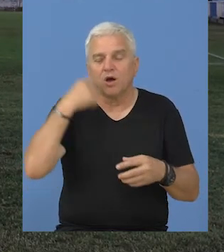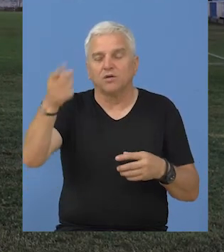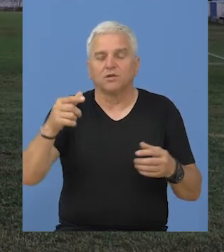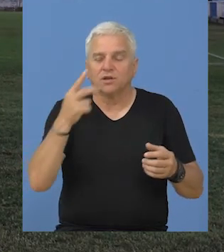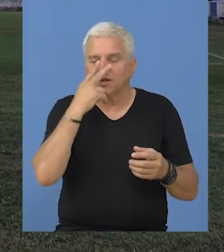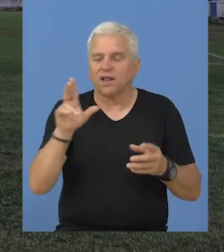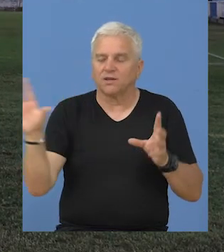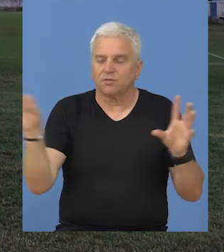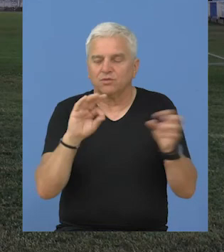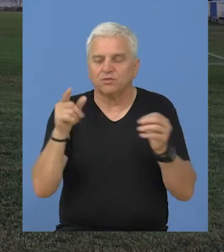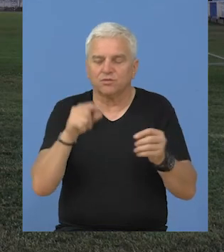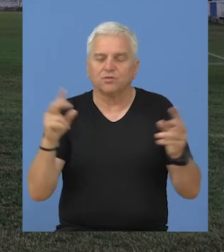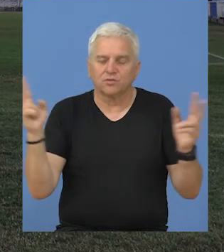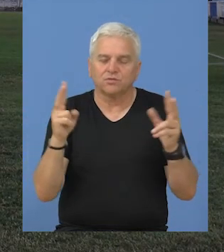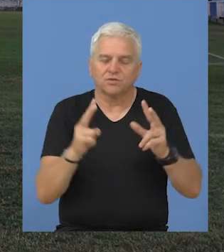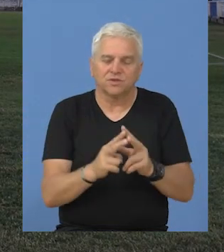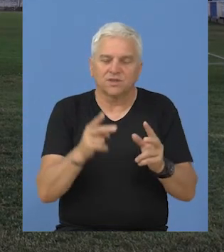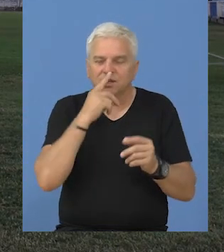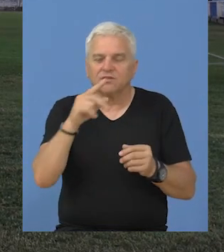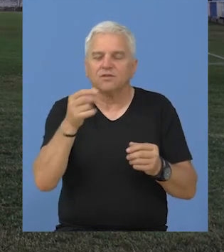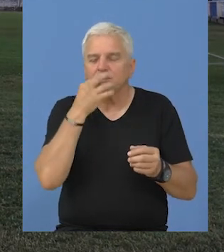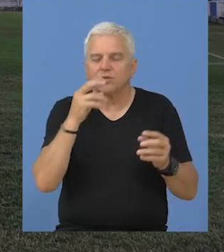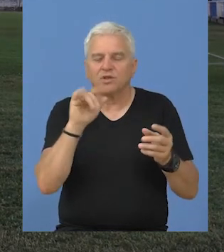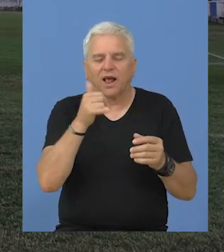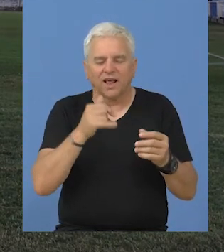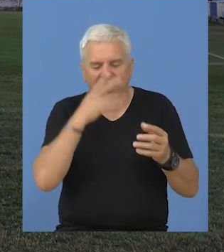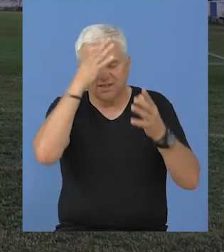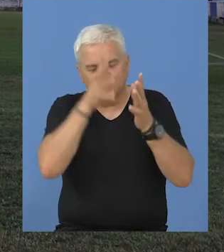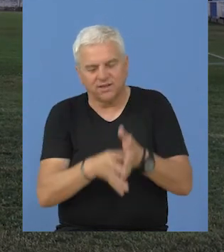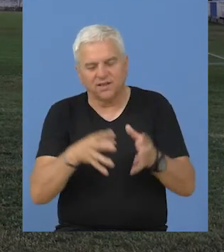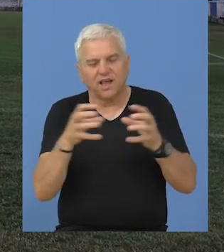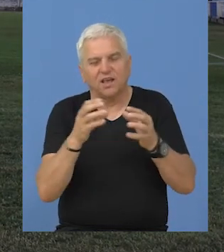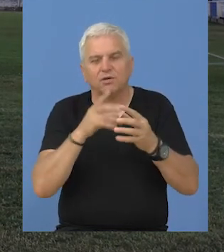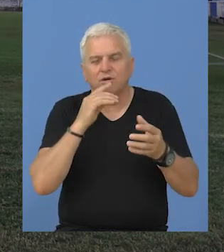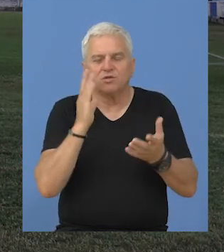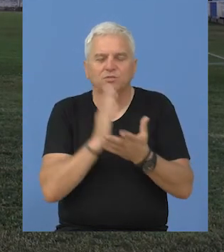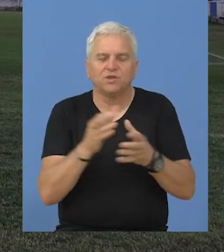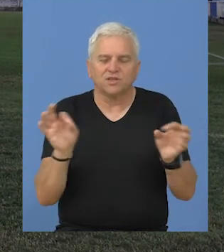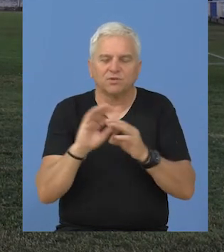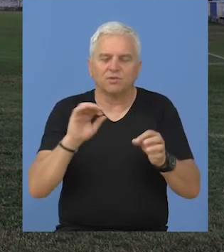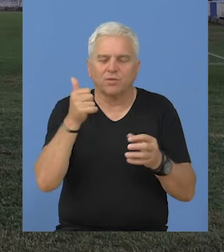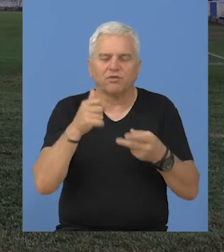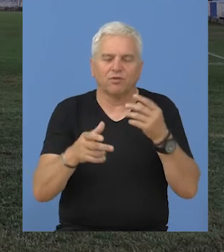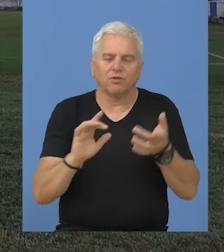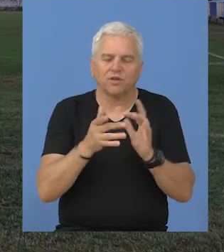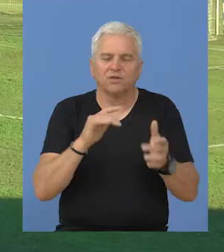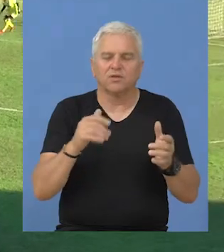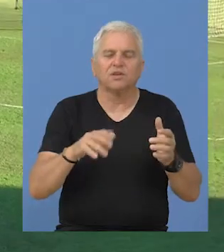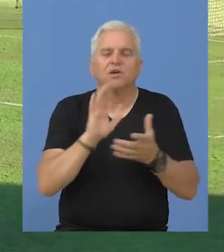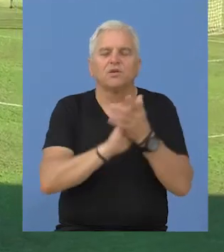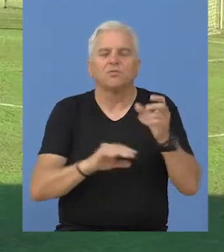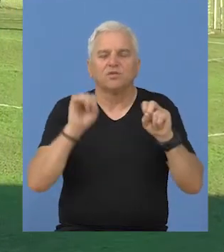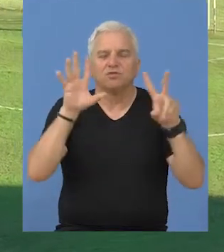od sledeće ćemo već gledati da tu minutažu skraćujemo i da već polako kristališimo ekipu koja će da bude spremna za tu prvo kolu.